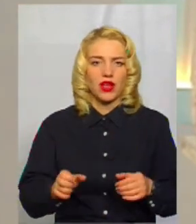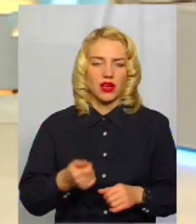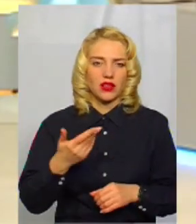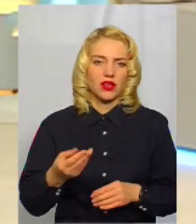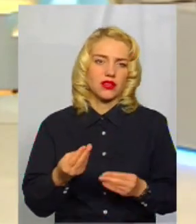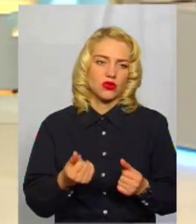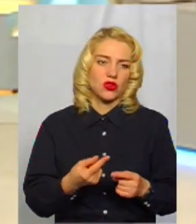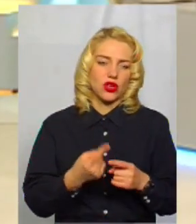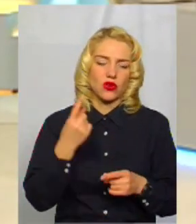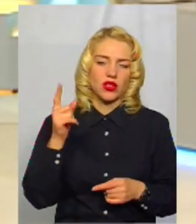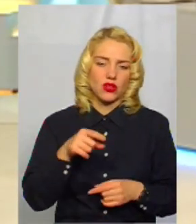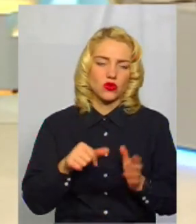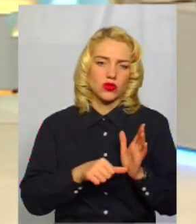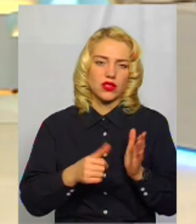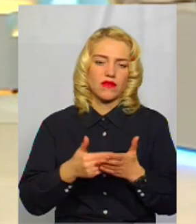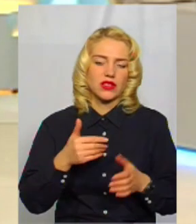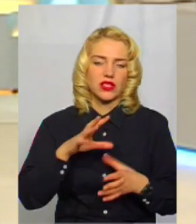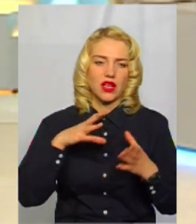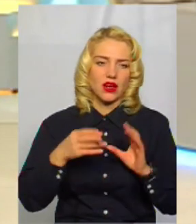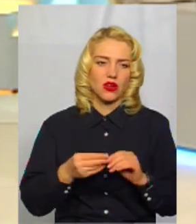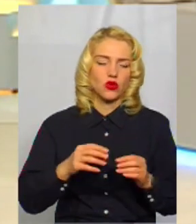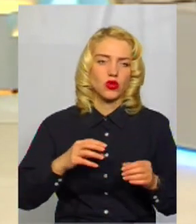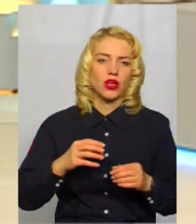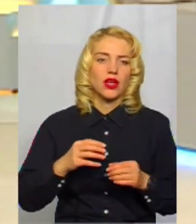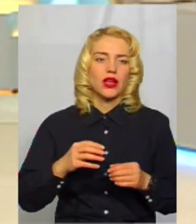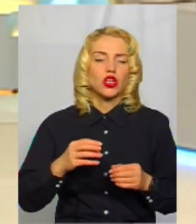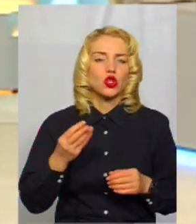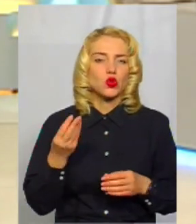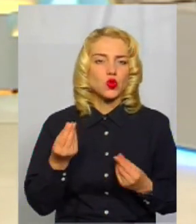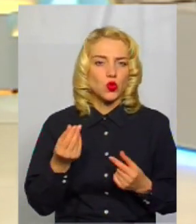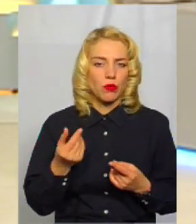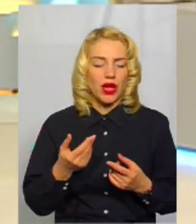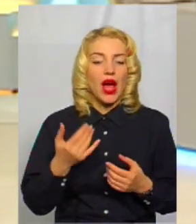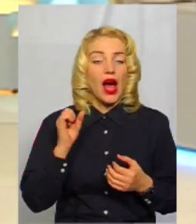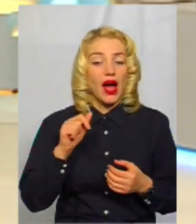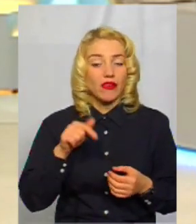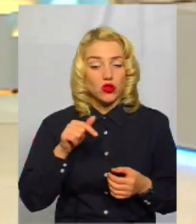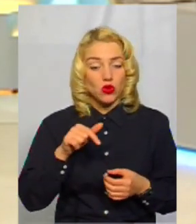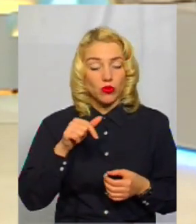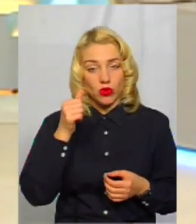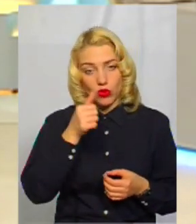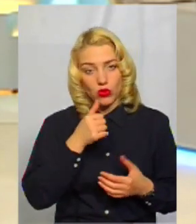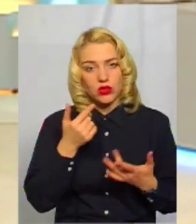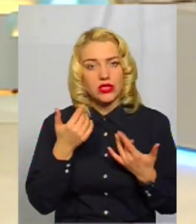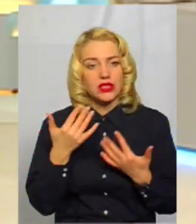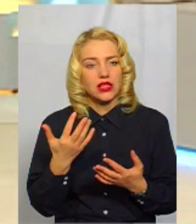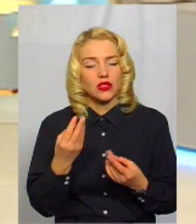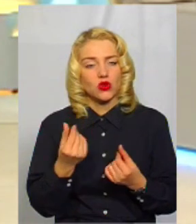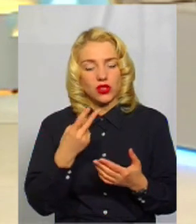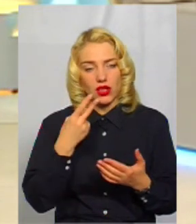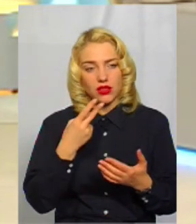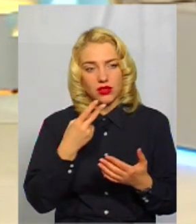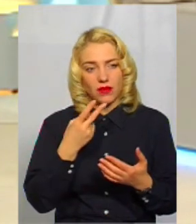грошей, тобто одна шоста від загальної суми. А от сьогодні, цього року, скільки грошей